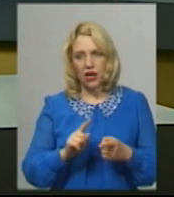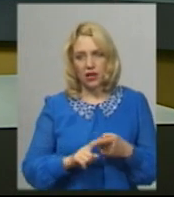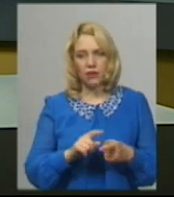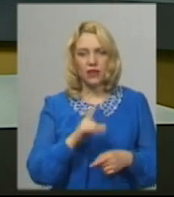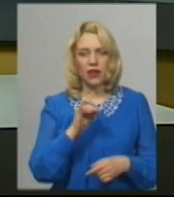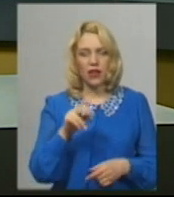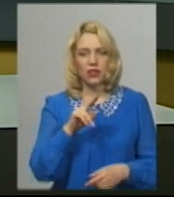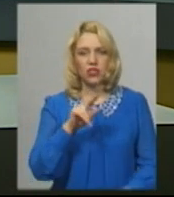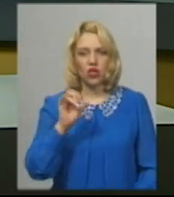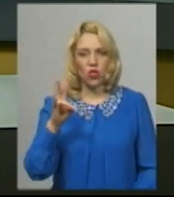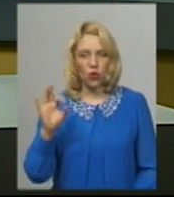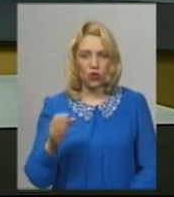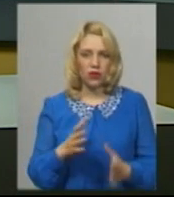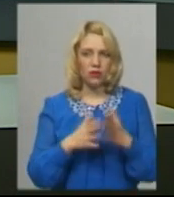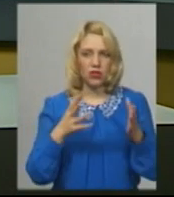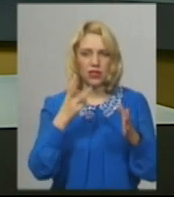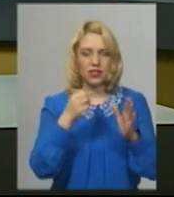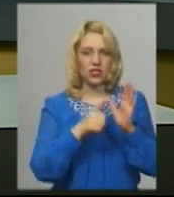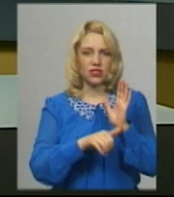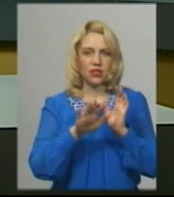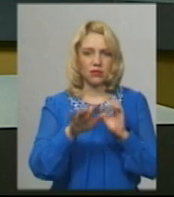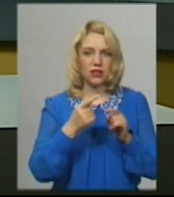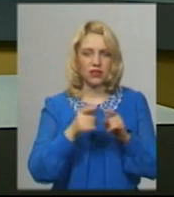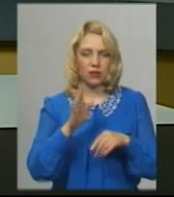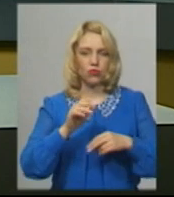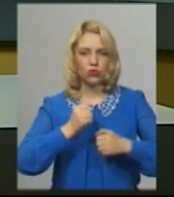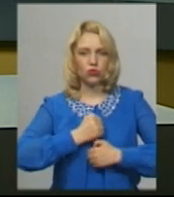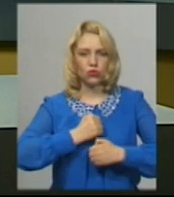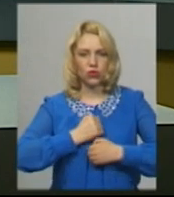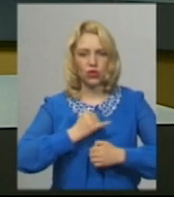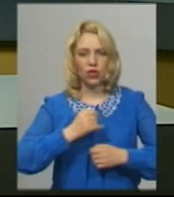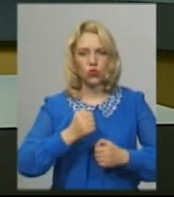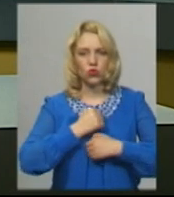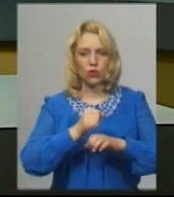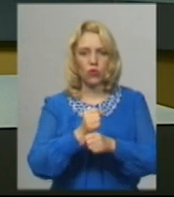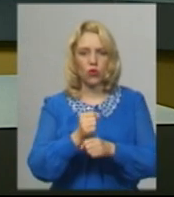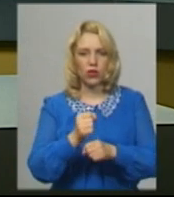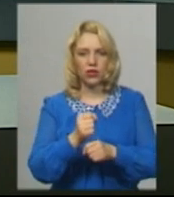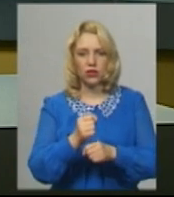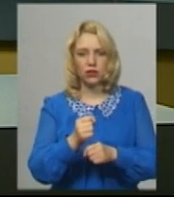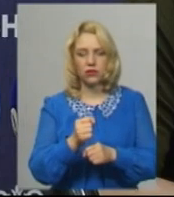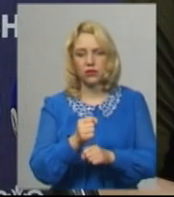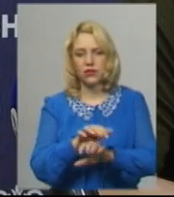За його словами, найбільше 365 з них проходитимуть службу у Збройних силах України.